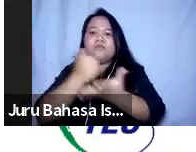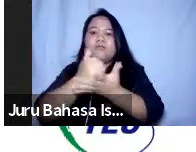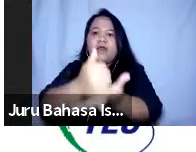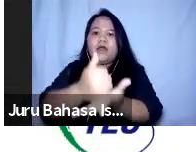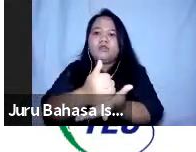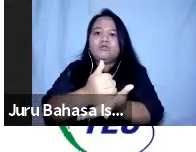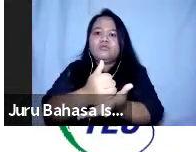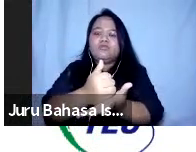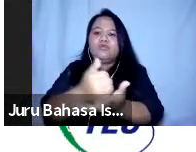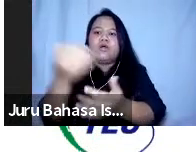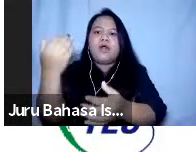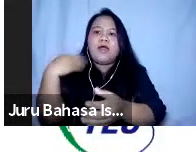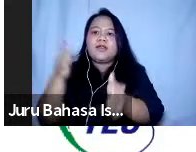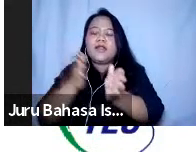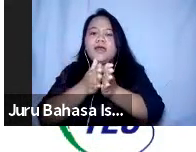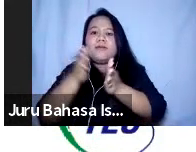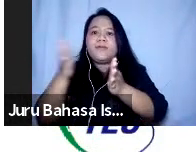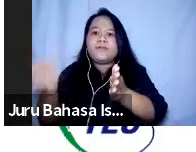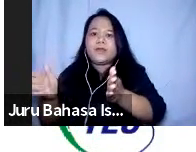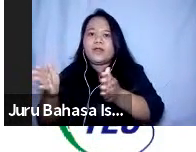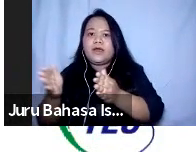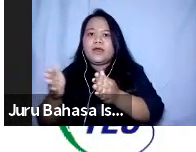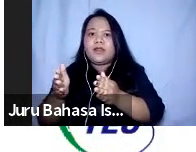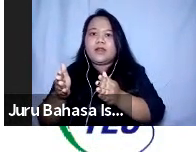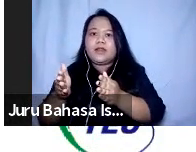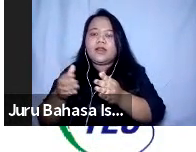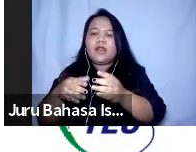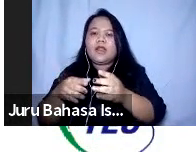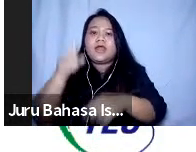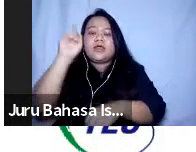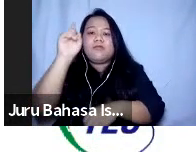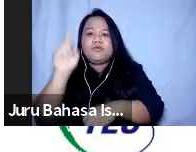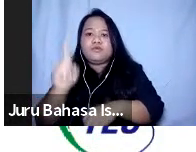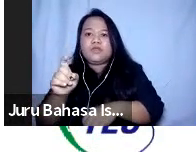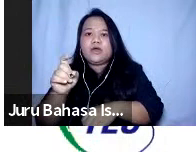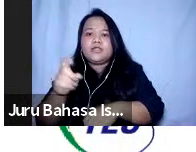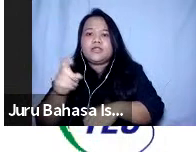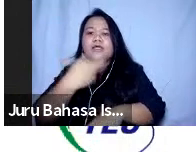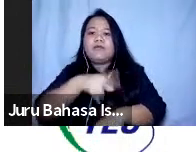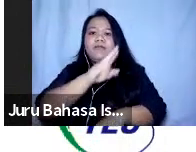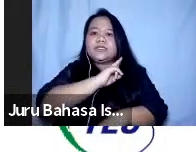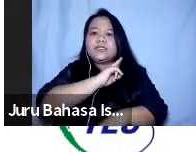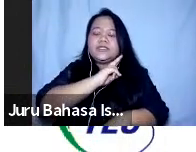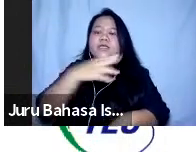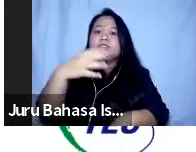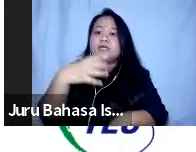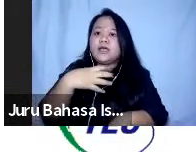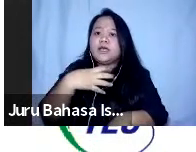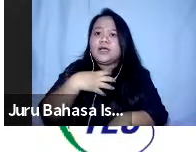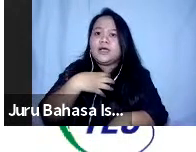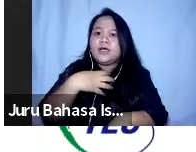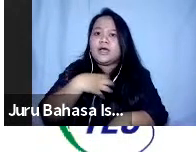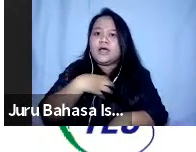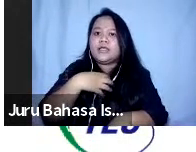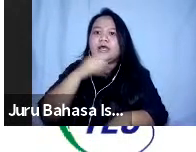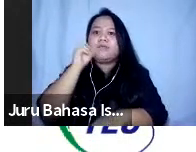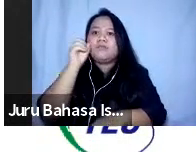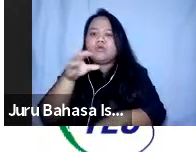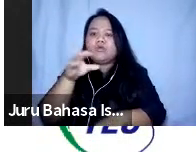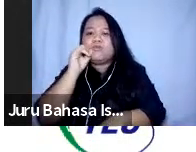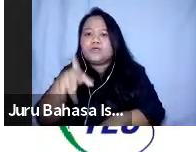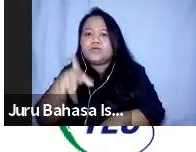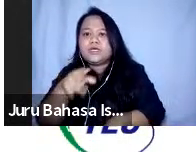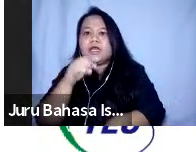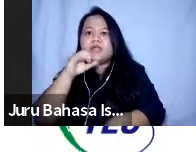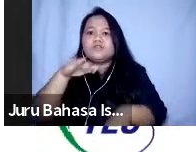masalah atau gap dalam memahami kebutuhan kapasitas hak dan mempromosikan agar mereka dapat